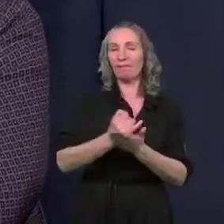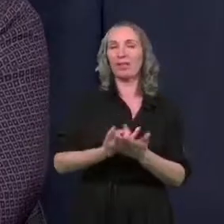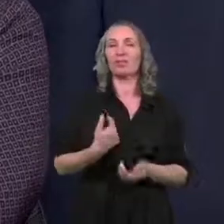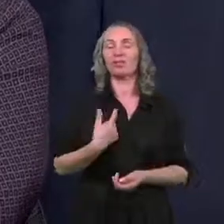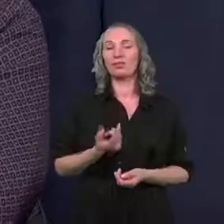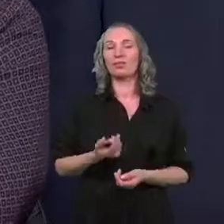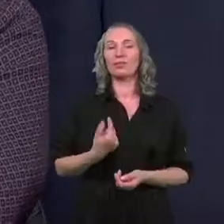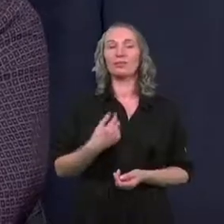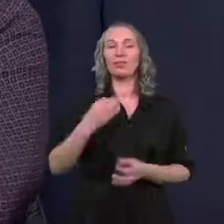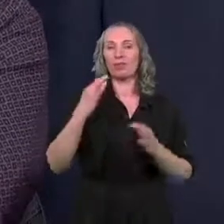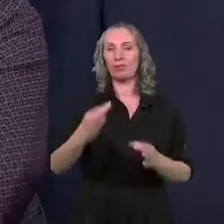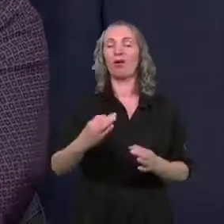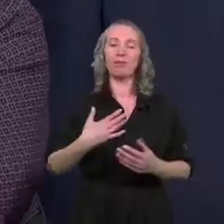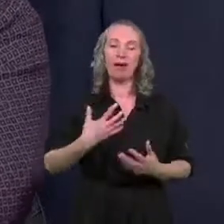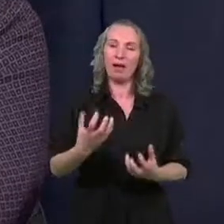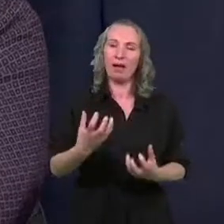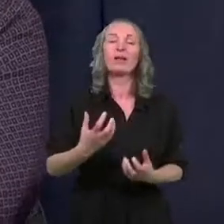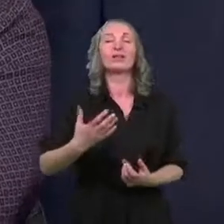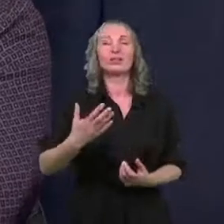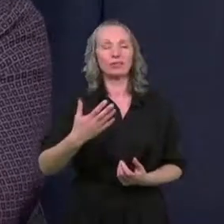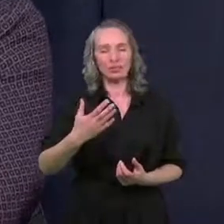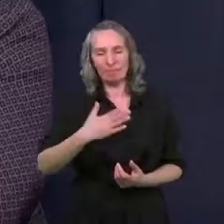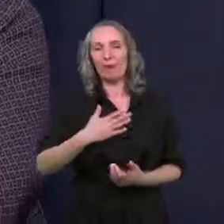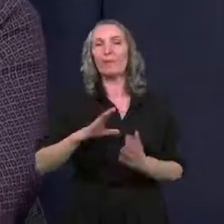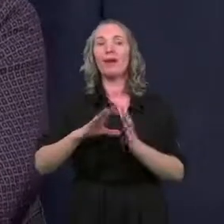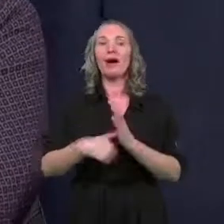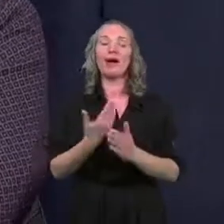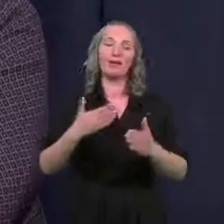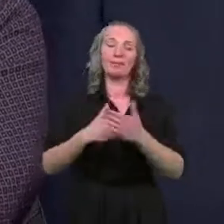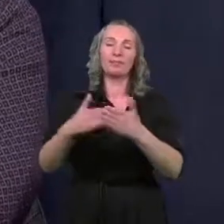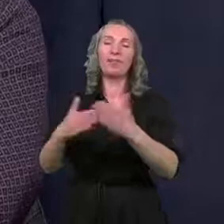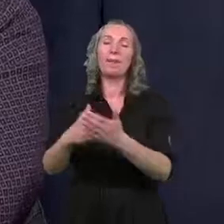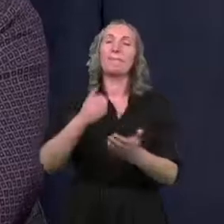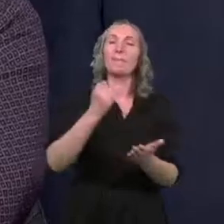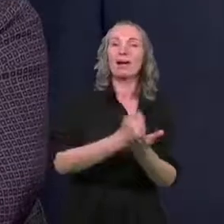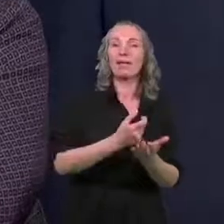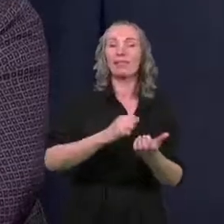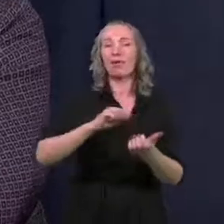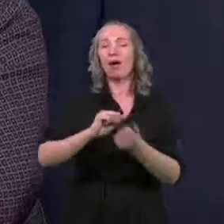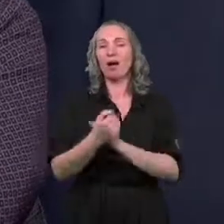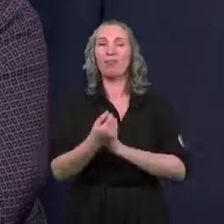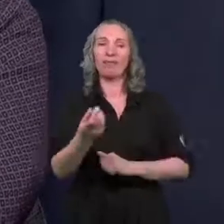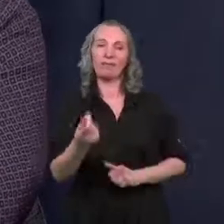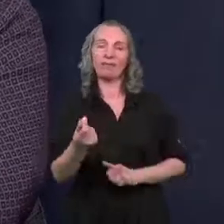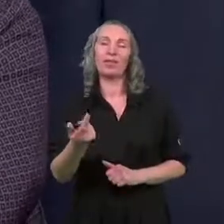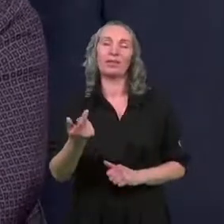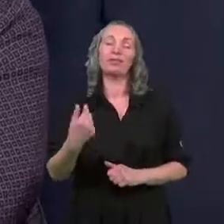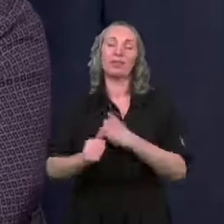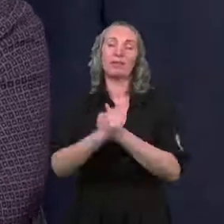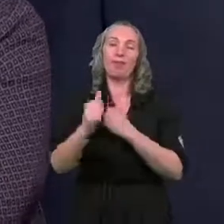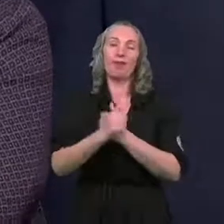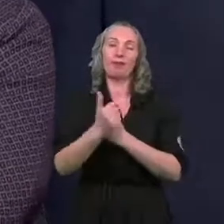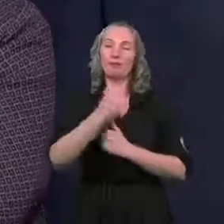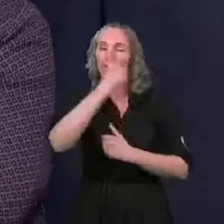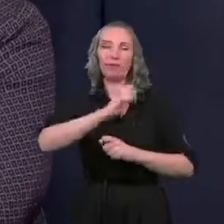nam powiedzmy dobrej woli nie brakuje, no ale niestety te ograniczenia prawne czy też finansowe powodują, że nie